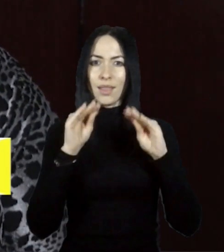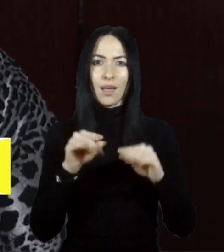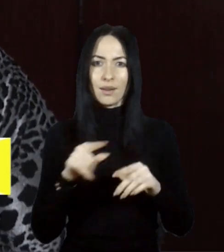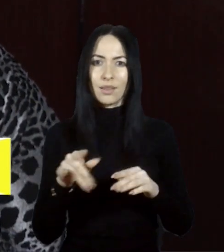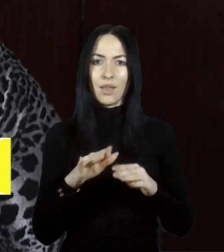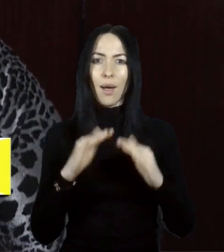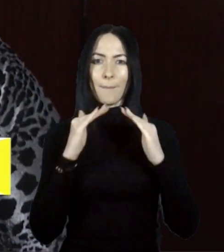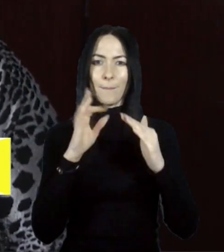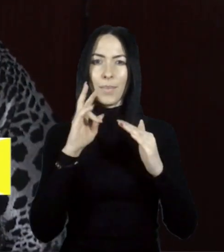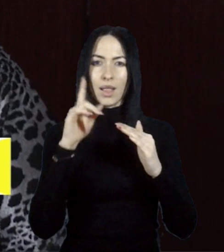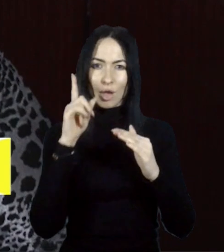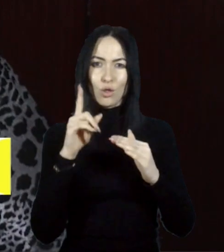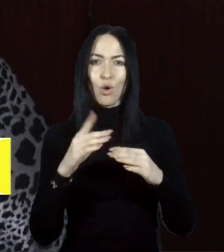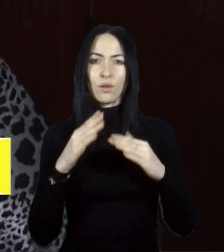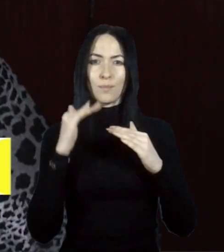обрушився.